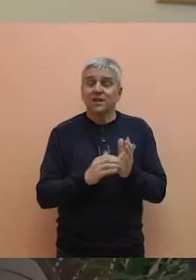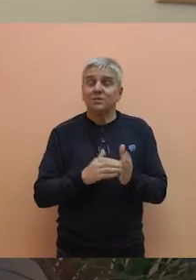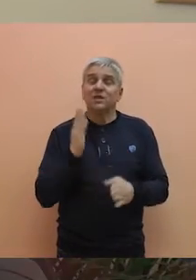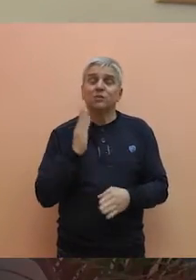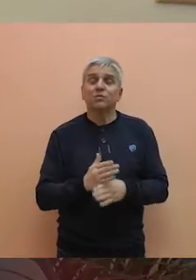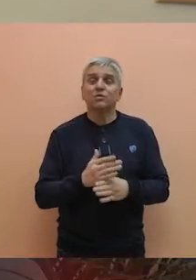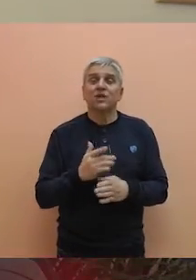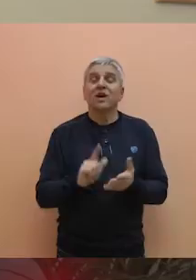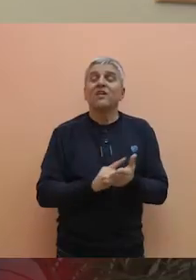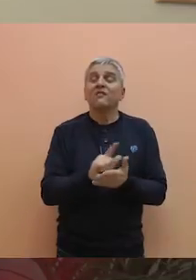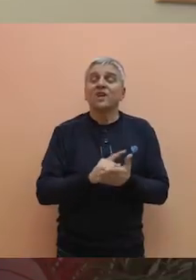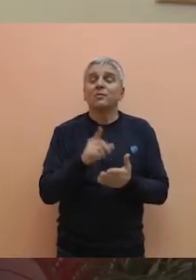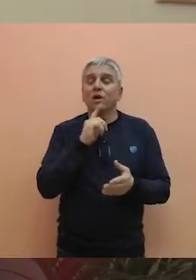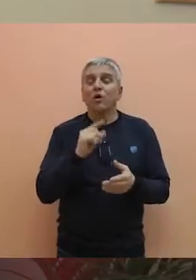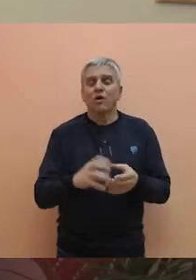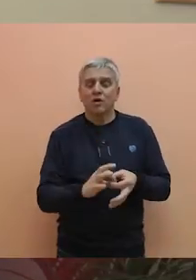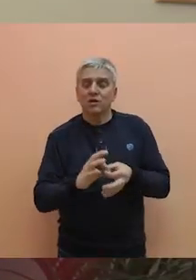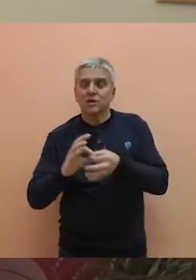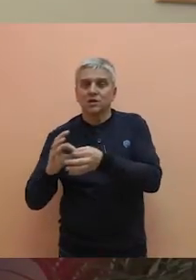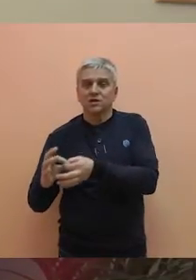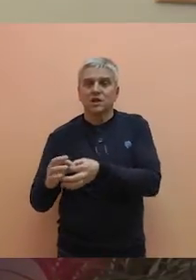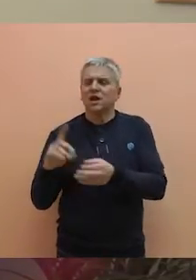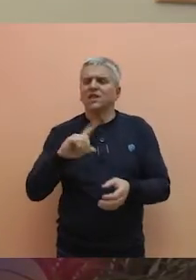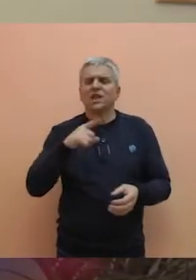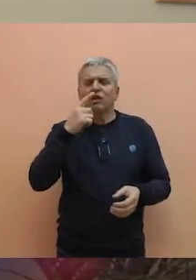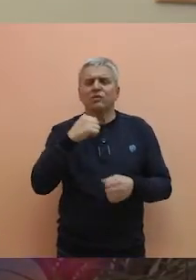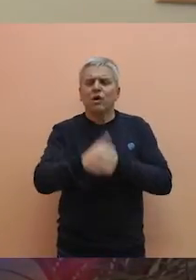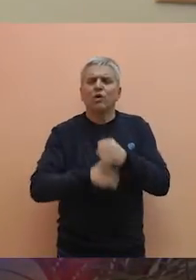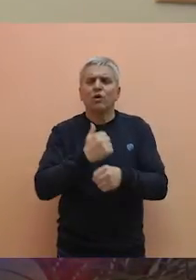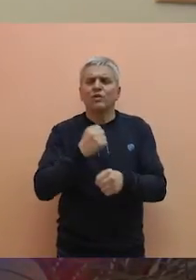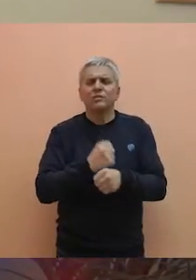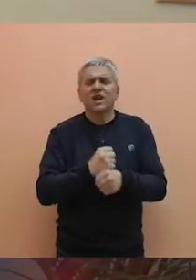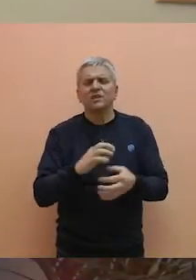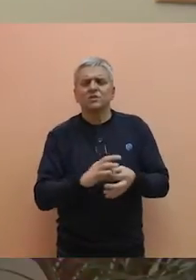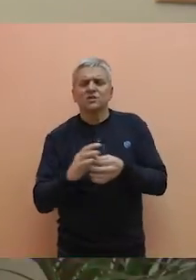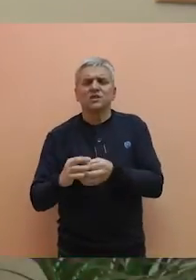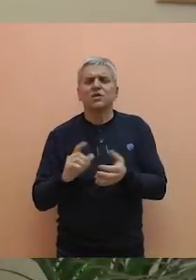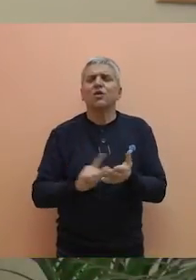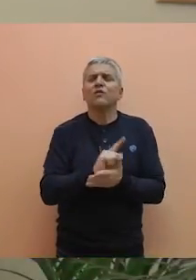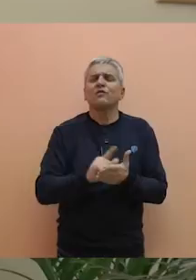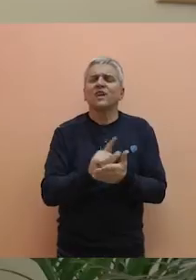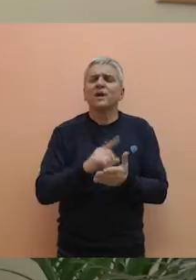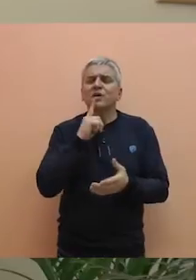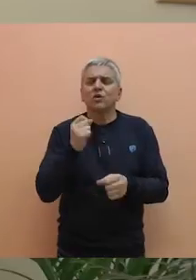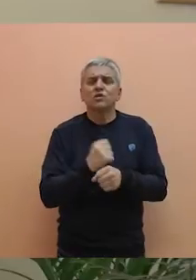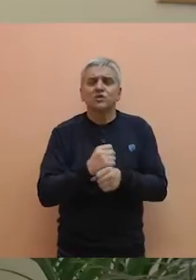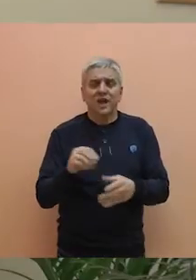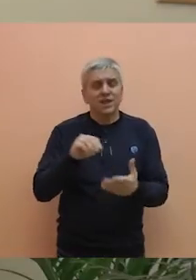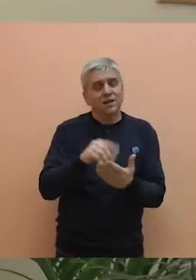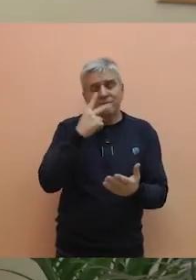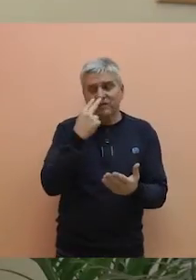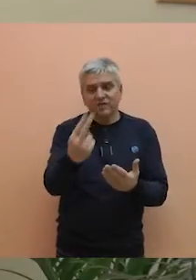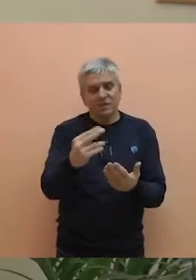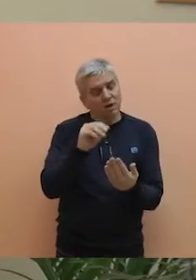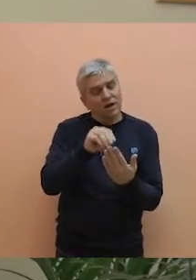i vreme provedeno u Piku, dakle ne govorimo o godinama staža, nego o ukupnom vremenu provedenom u smislu da se utvrde